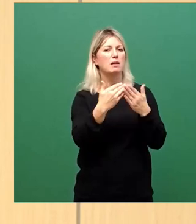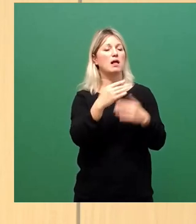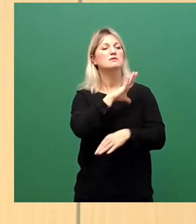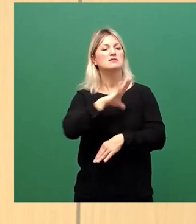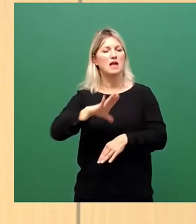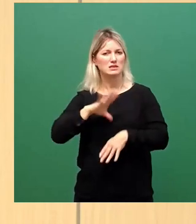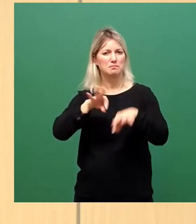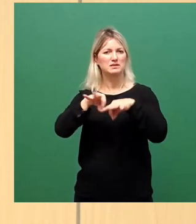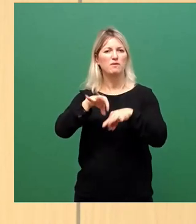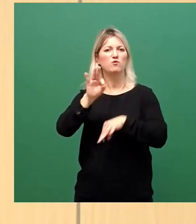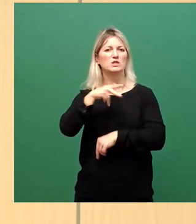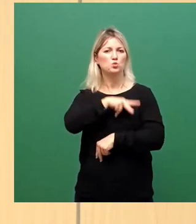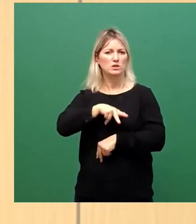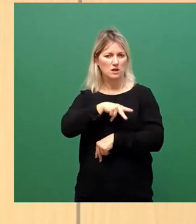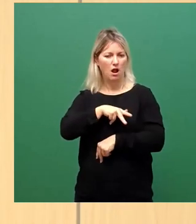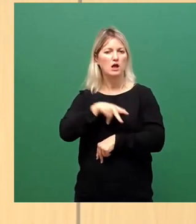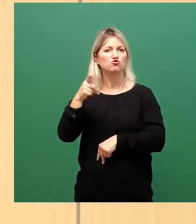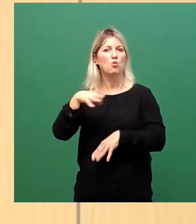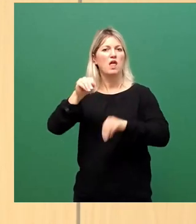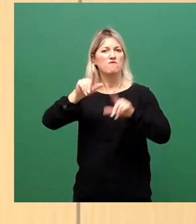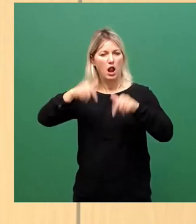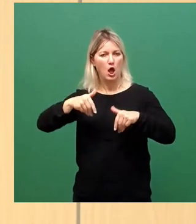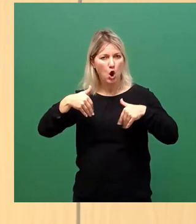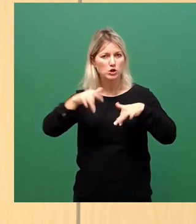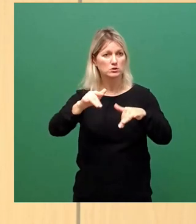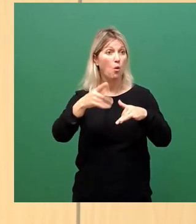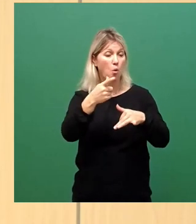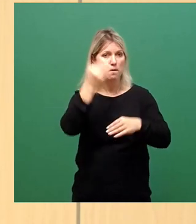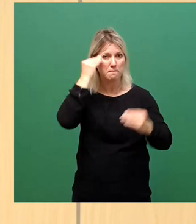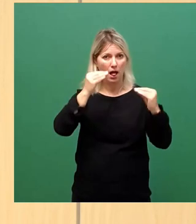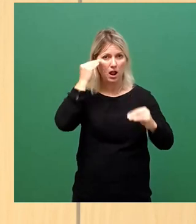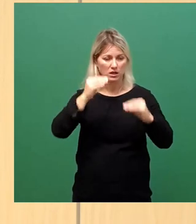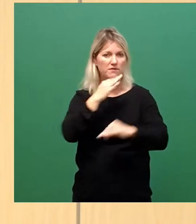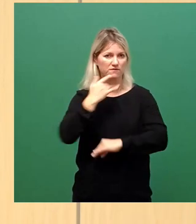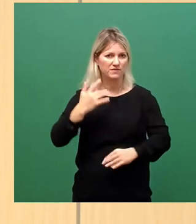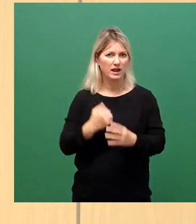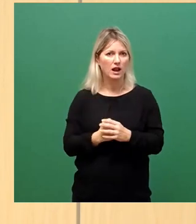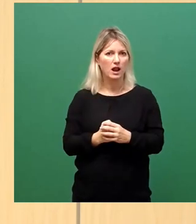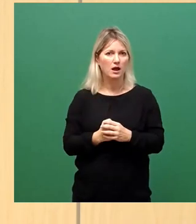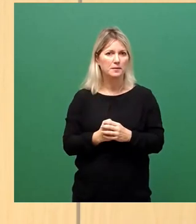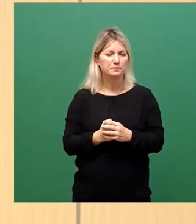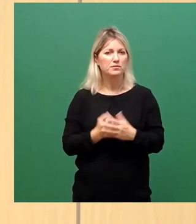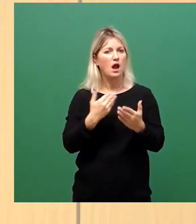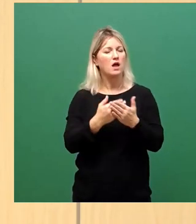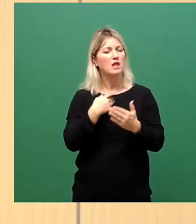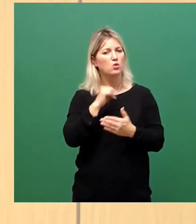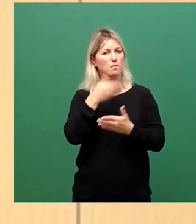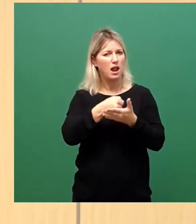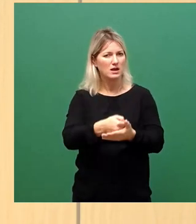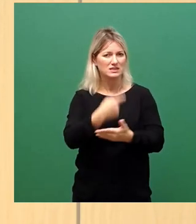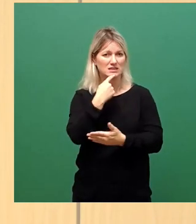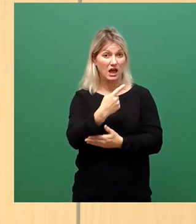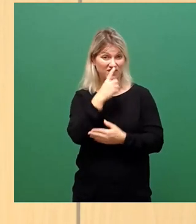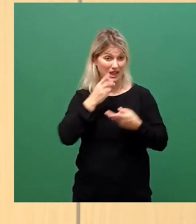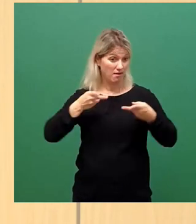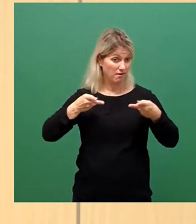worden, mit einer großen Resonanz. Und wir möchten auch nochmal betonen, dass sollte das wieder rechtlich möglich sein,